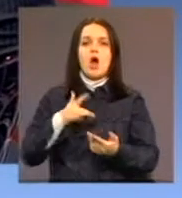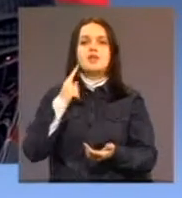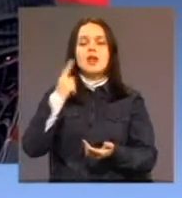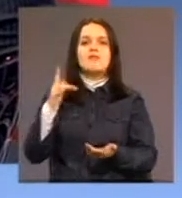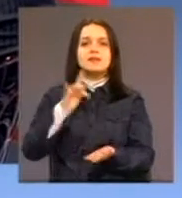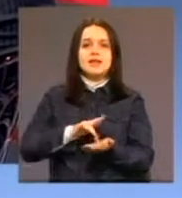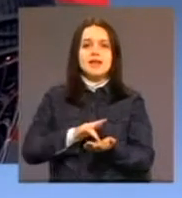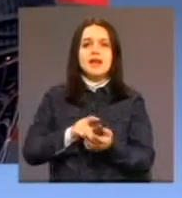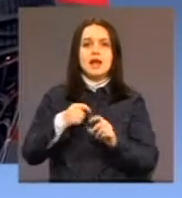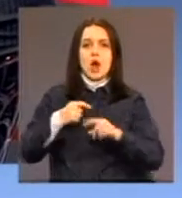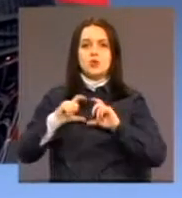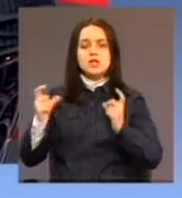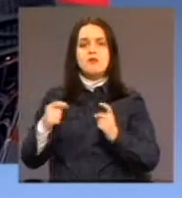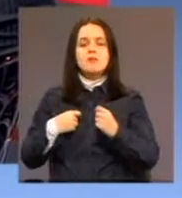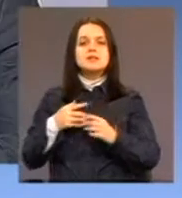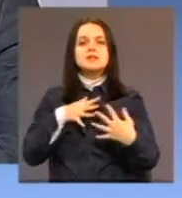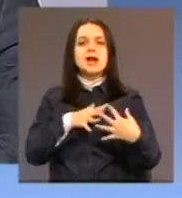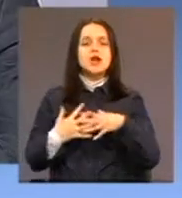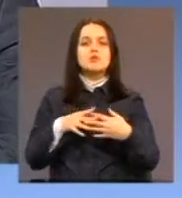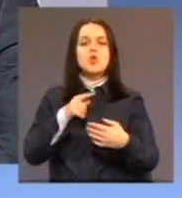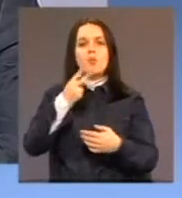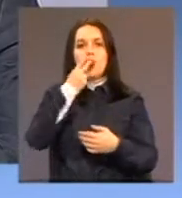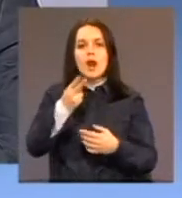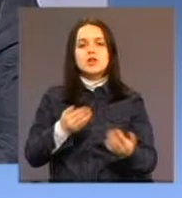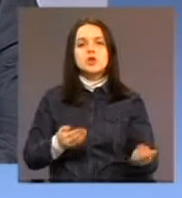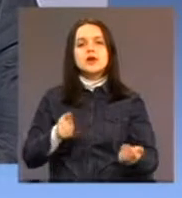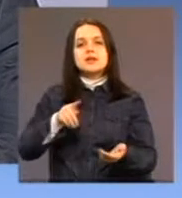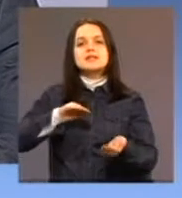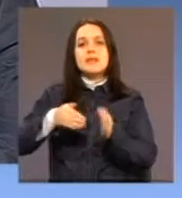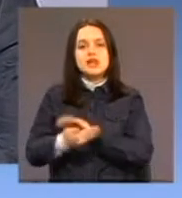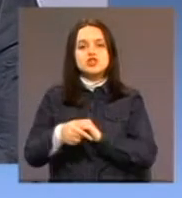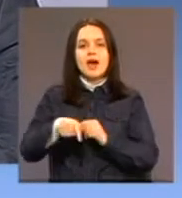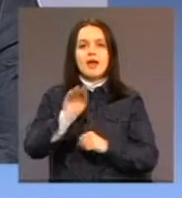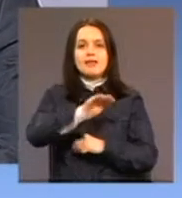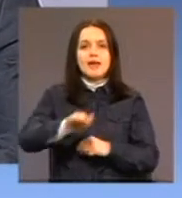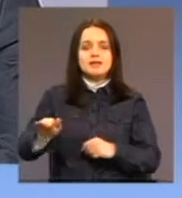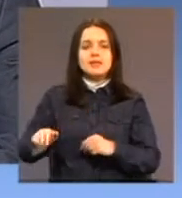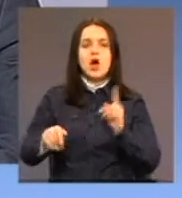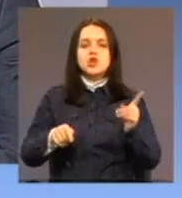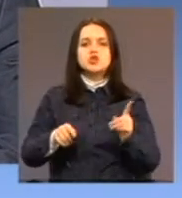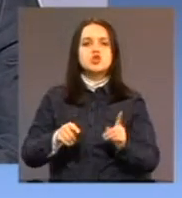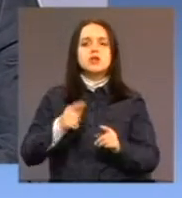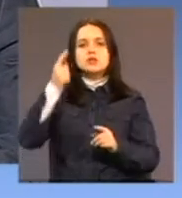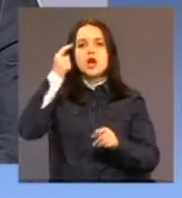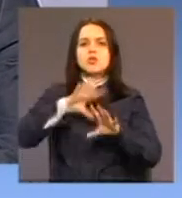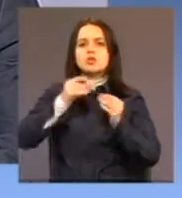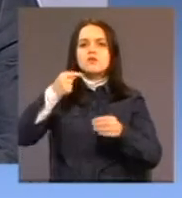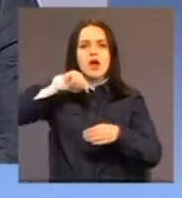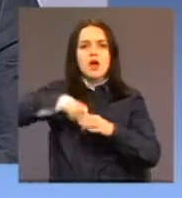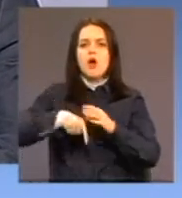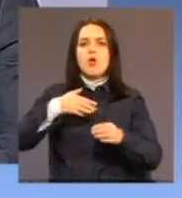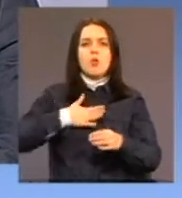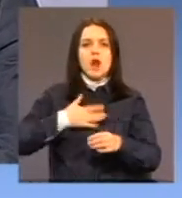njima sarađujemo i u pogledu smještaja djece. Znači, oni su upućeni u potpunosti u naš rad i